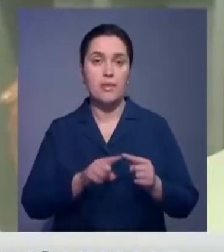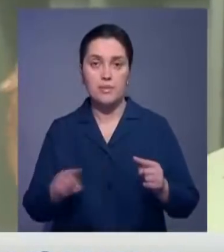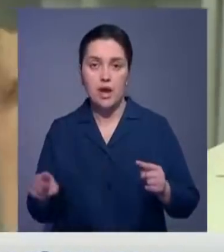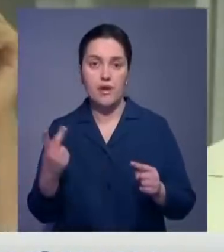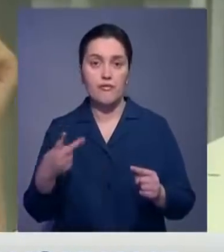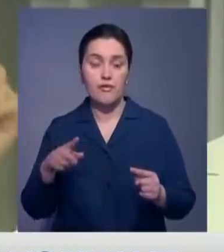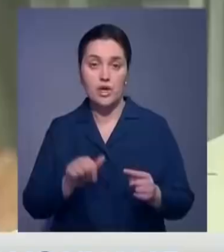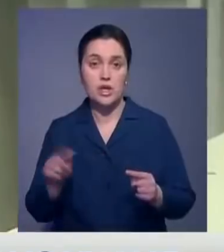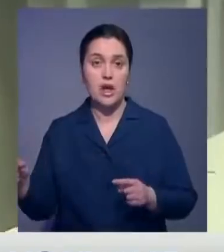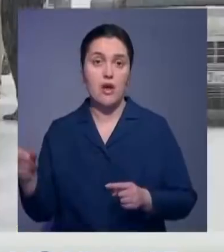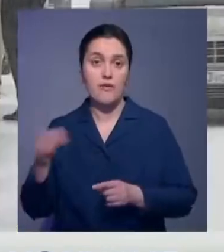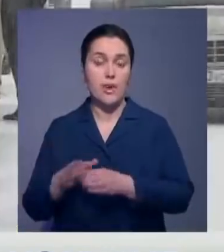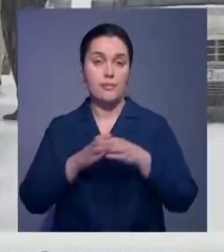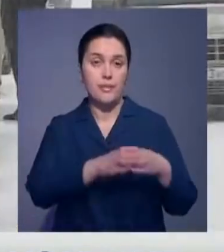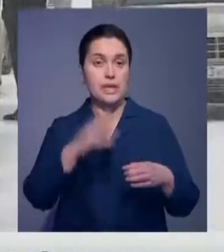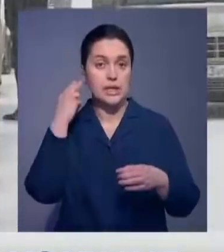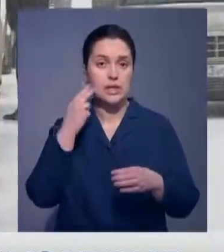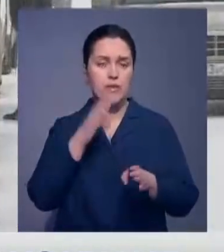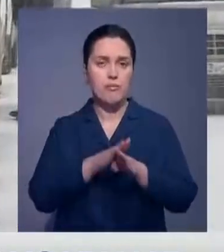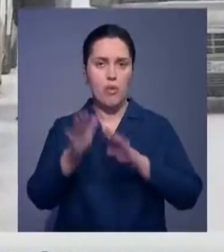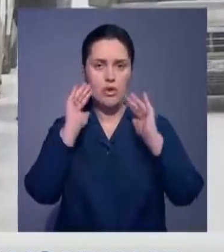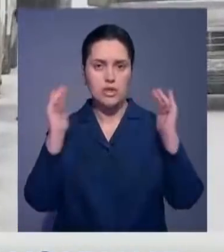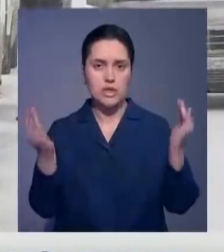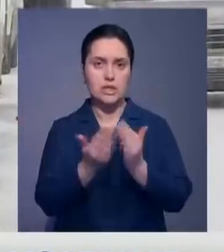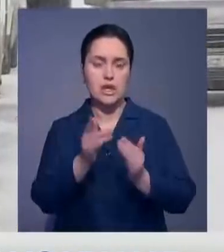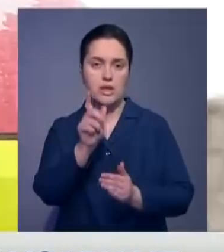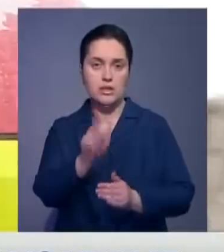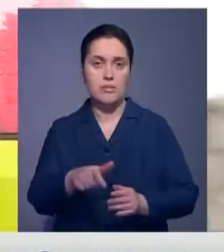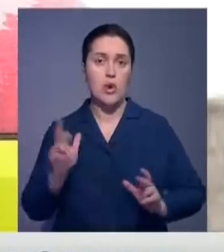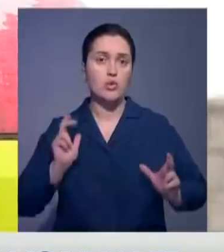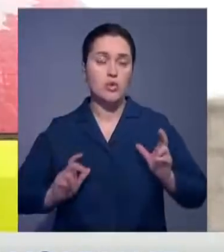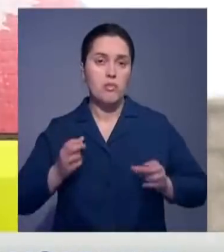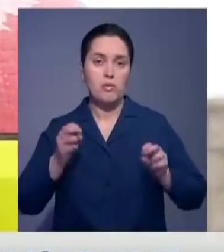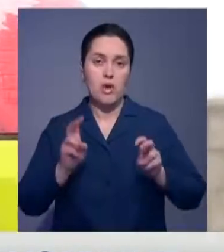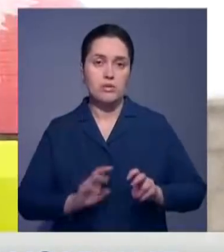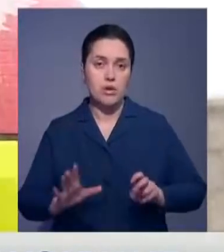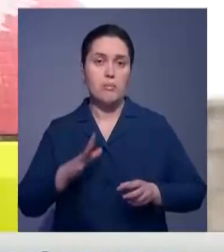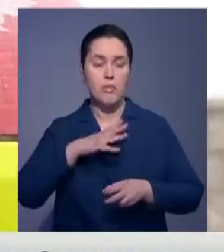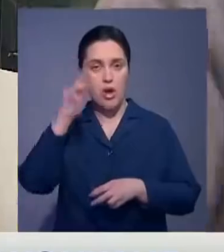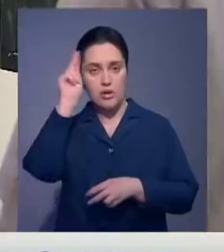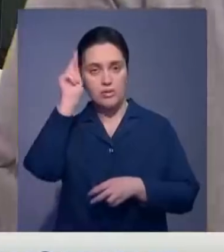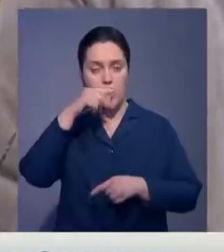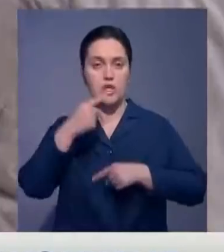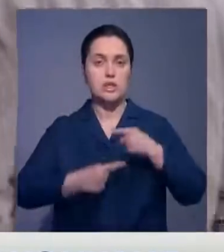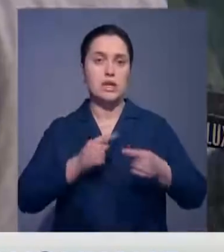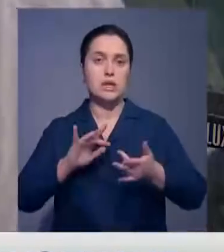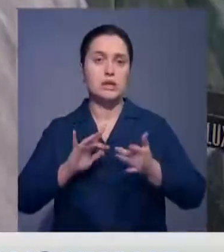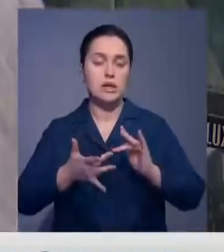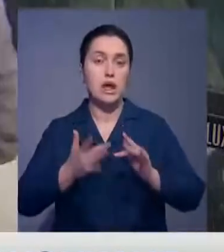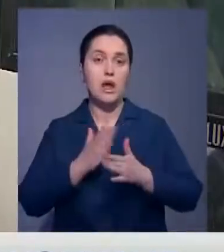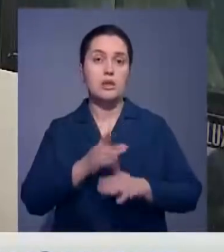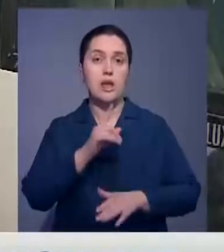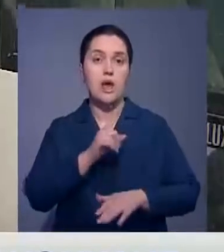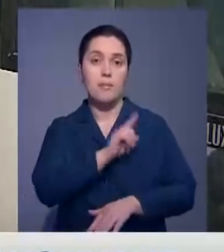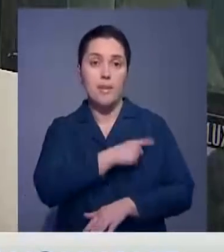недель все прибывшие из КНР находились в полной изоляции. Многие студентов не сидели сложа руки, а продолжали обучение дистанционно. Больницу